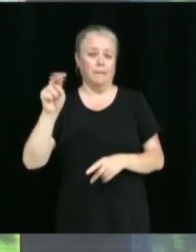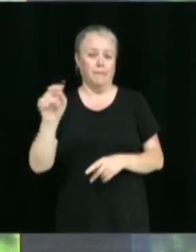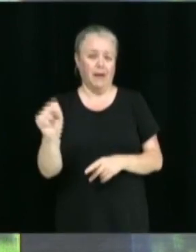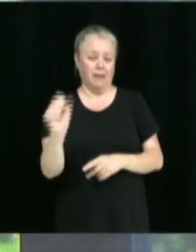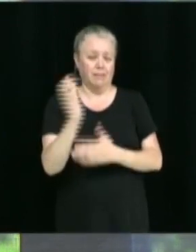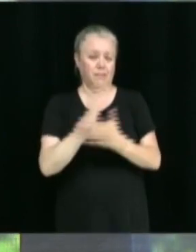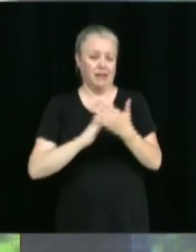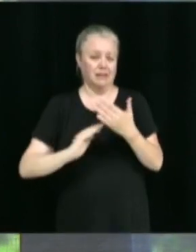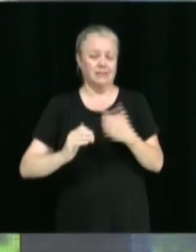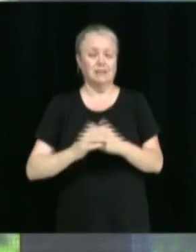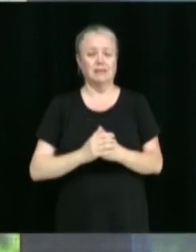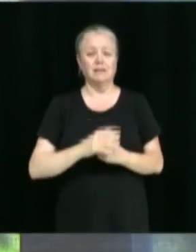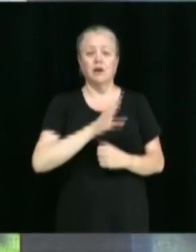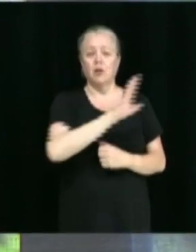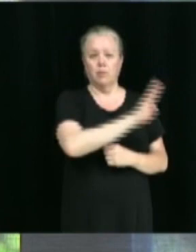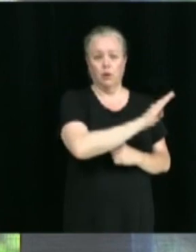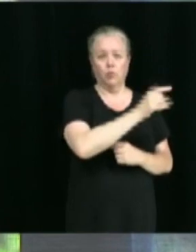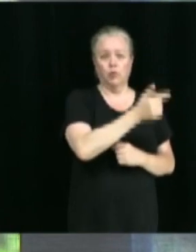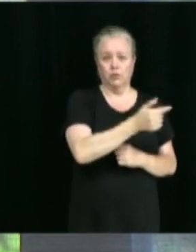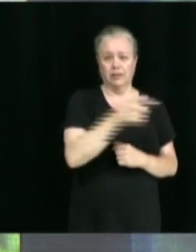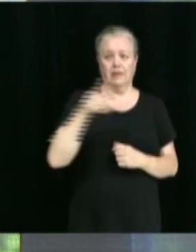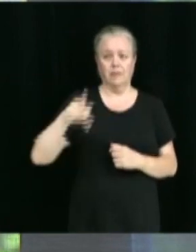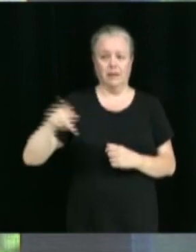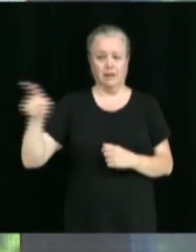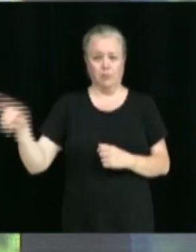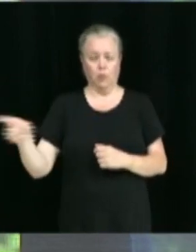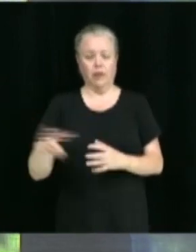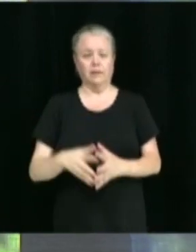Ça va. Benoît Gauthier, Patrick Poulin.